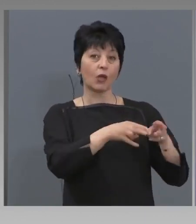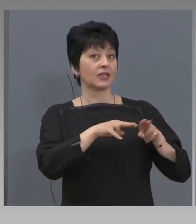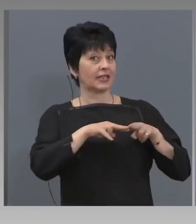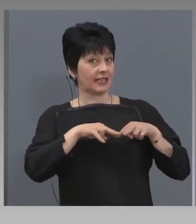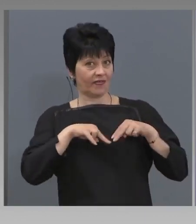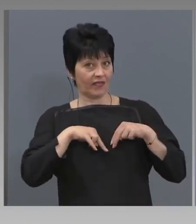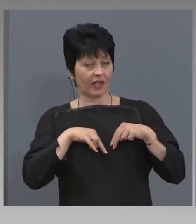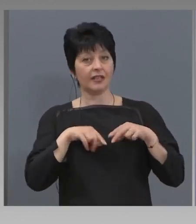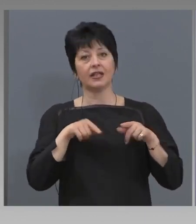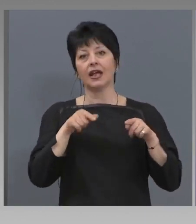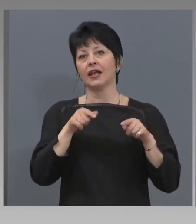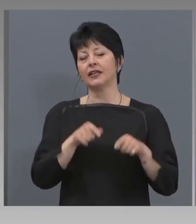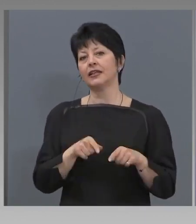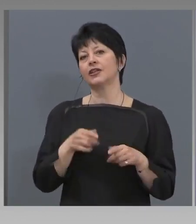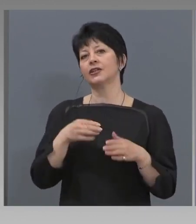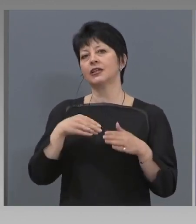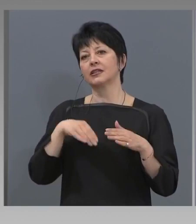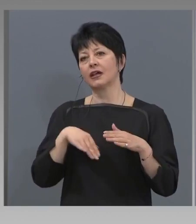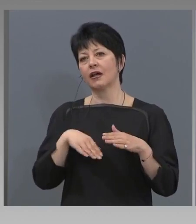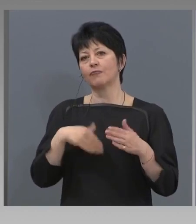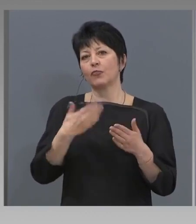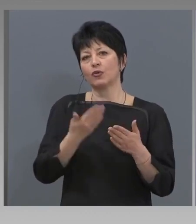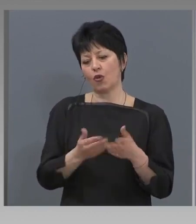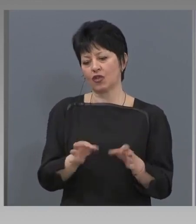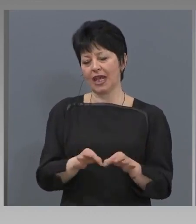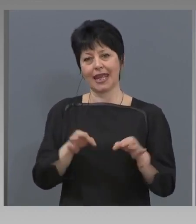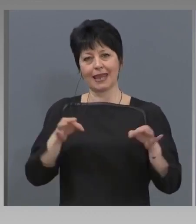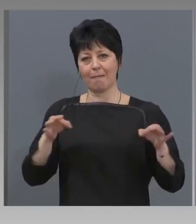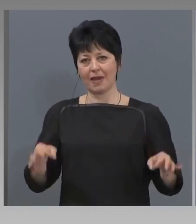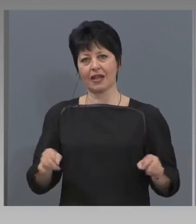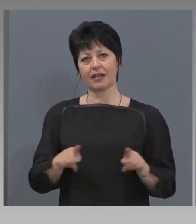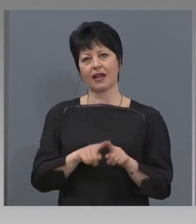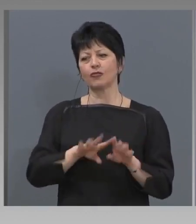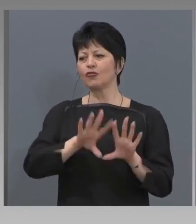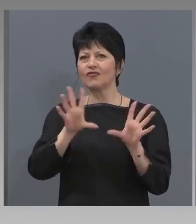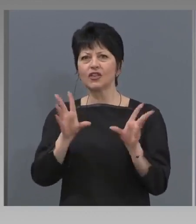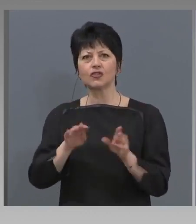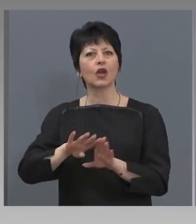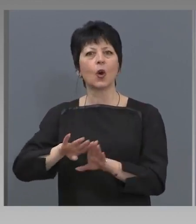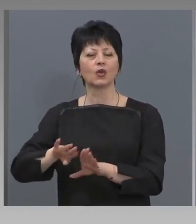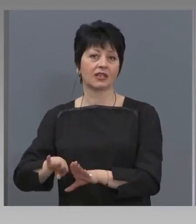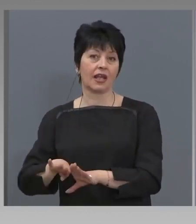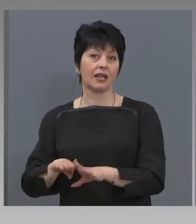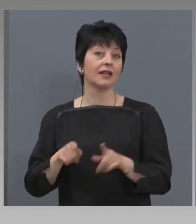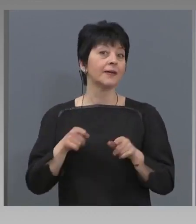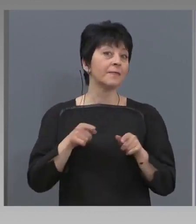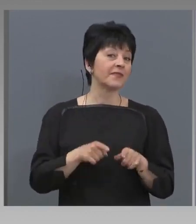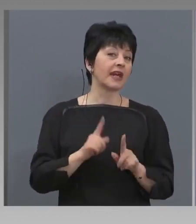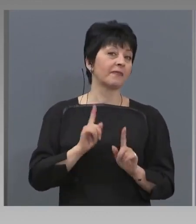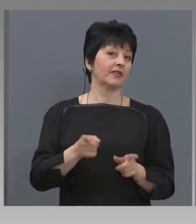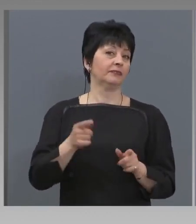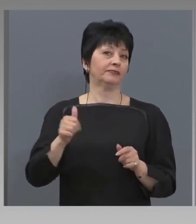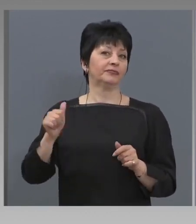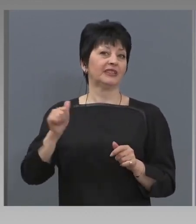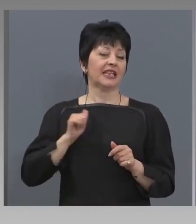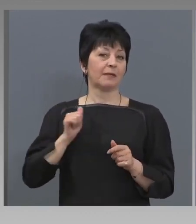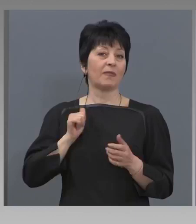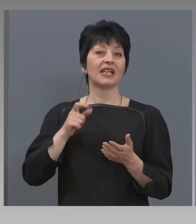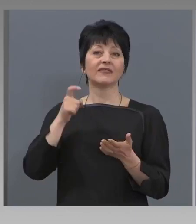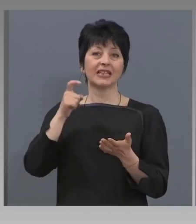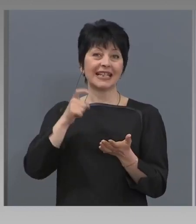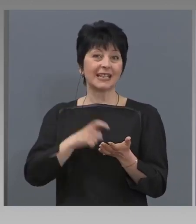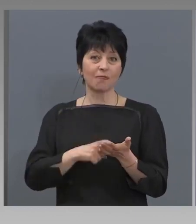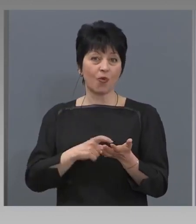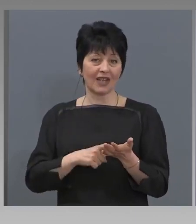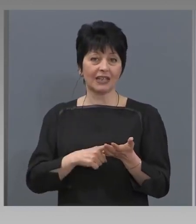България, те ще бъдат подложени на съответните мерки, както и всички останали. тъй като те трябва да спазват заповеда по